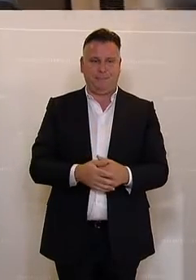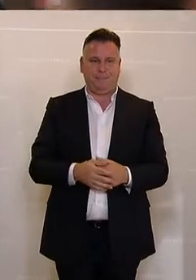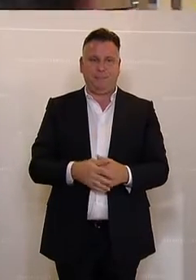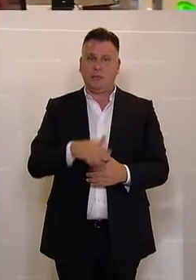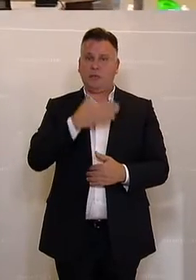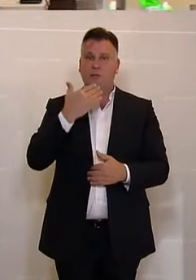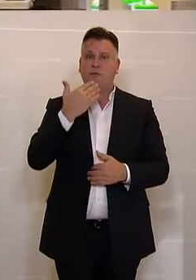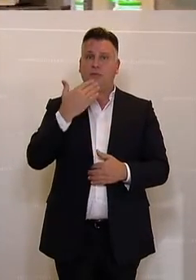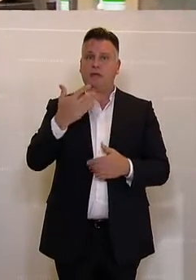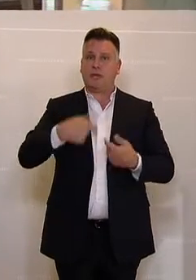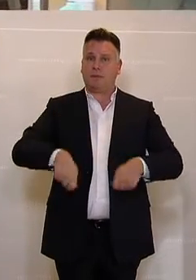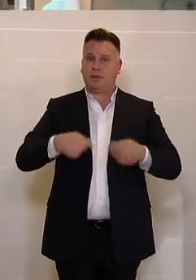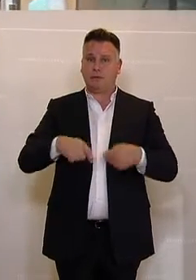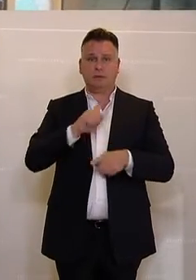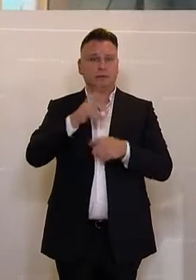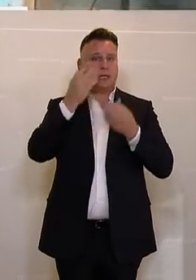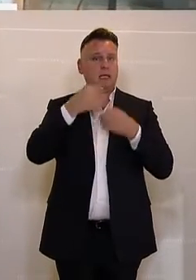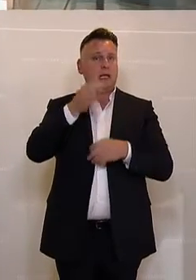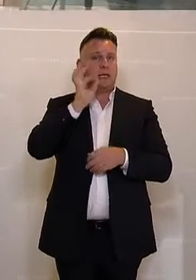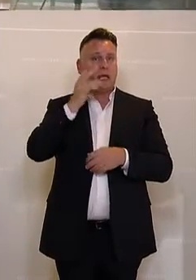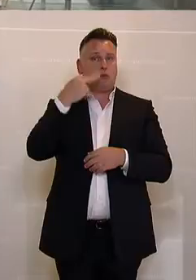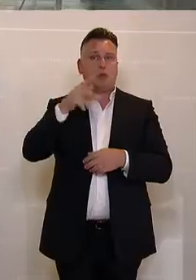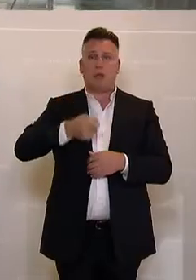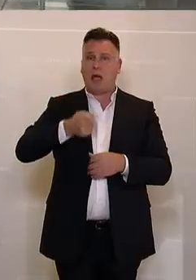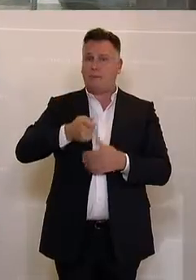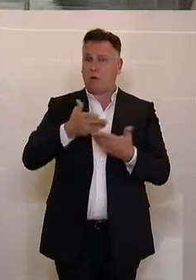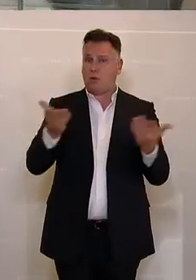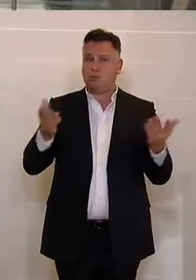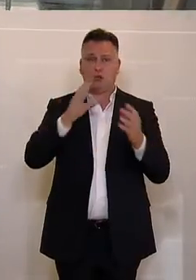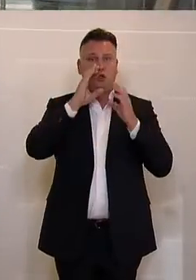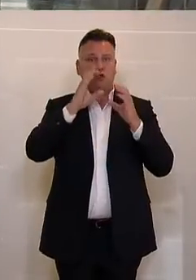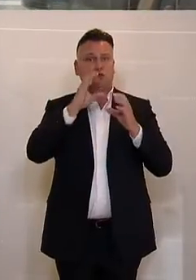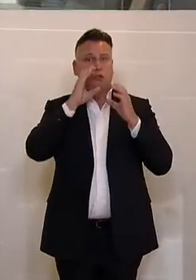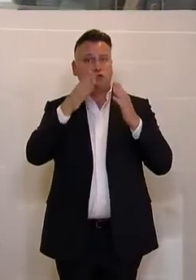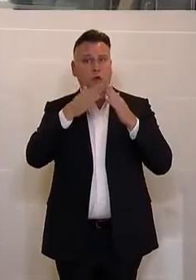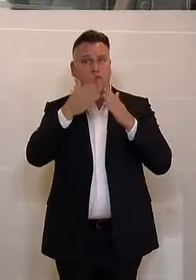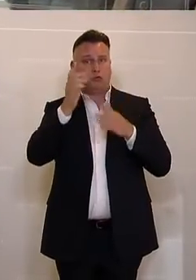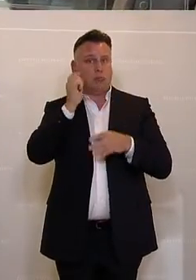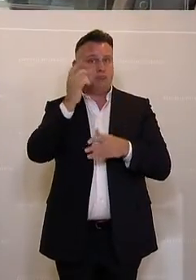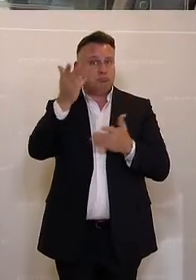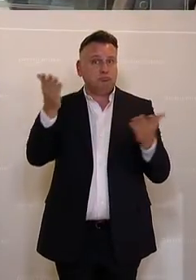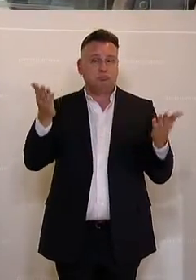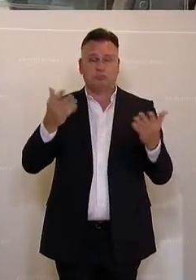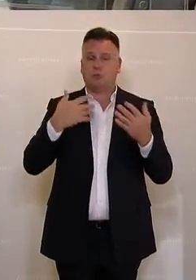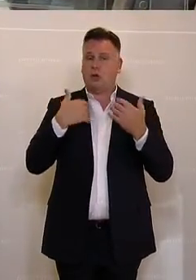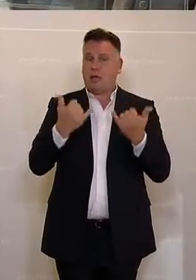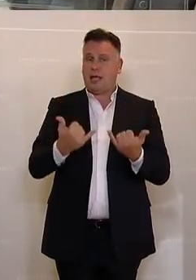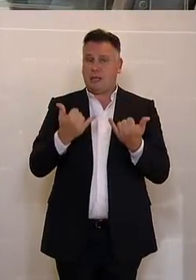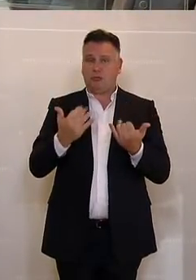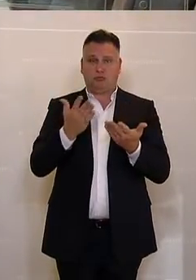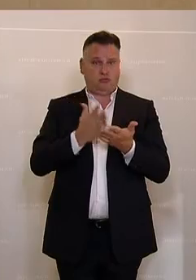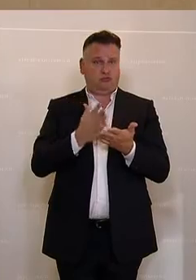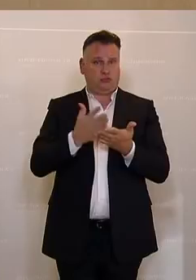Vielen Dank, Herr Präsident. Sehr geehrte Damen und Herren Abgeordnete, sehr geehrte Zuseherinnen und Zuseher. Ich darf heute, wie schon erwähnt,